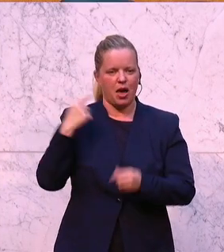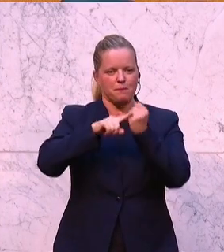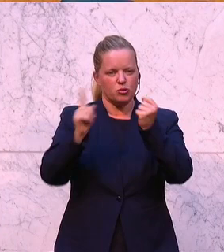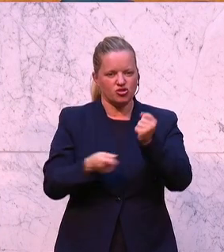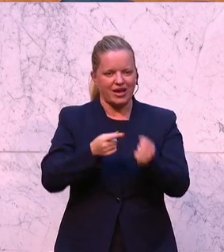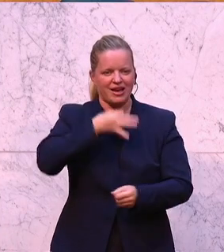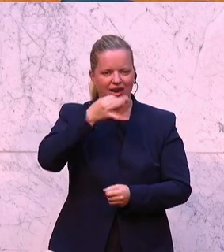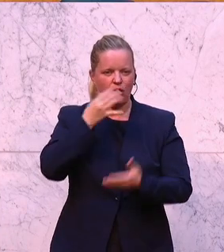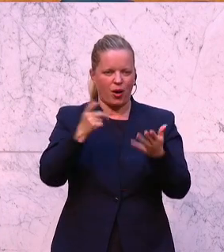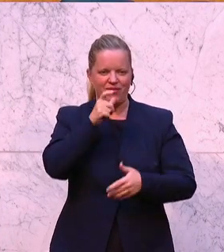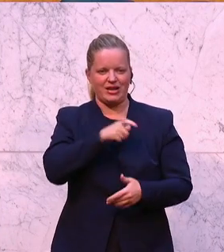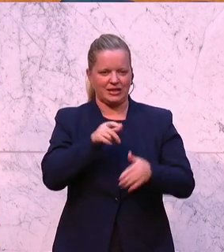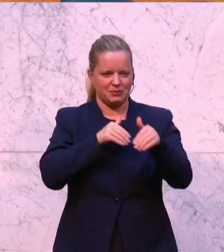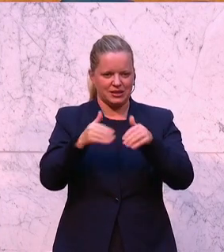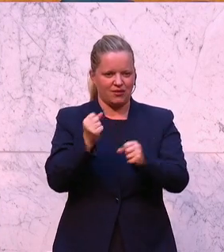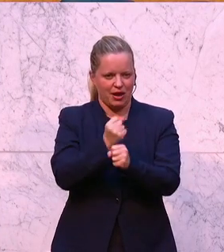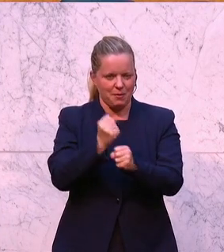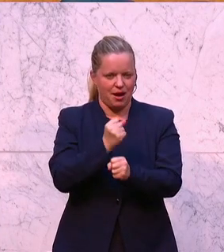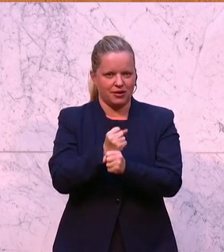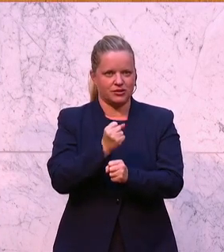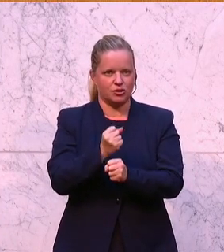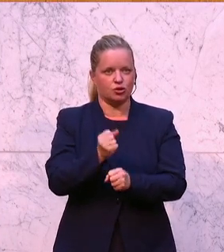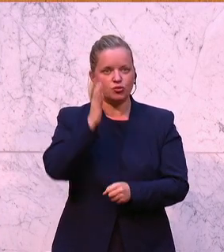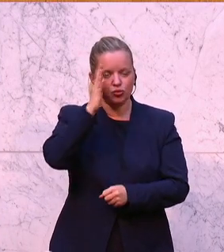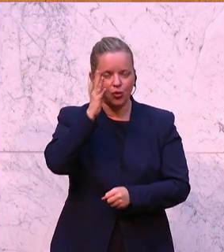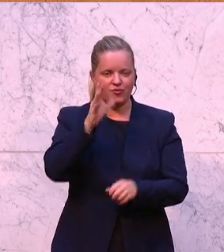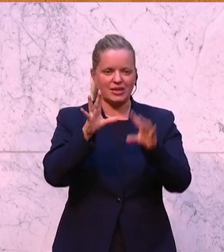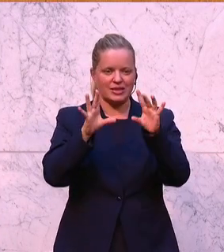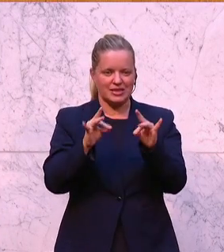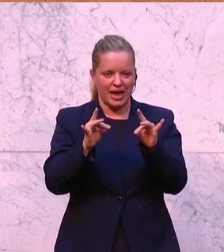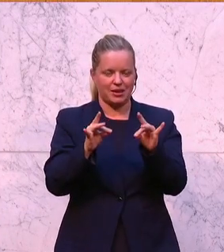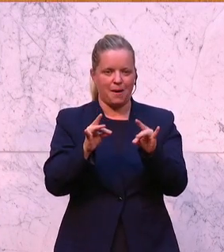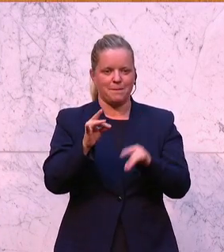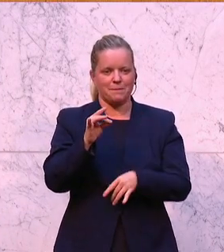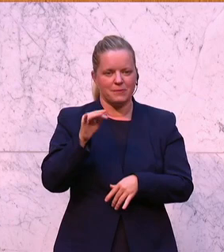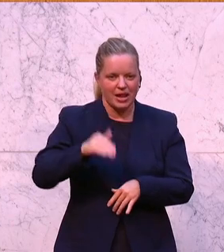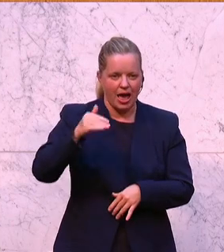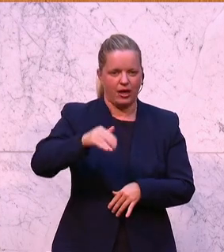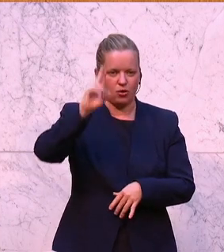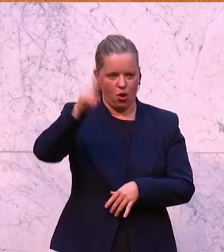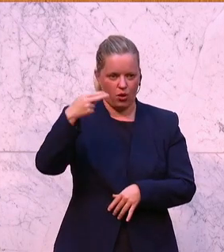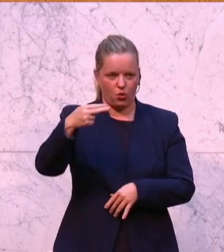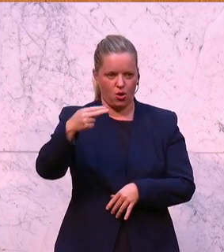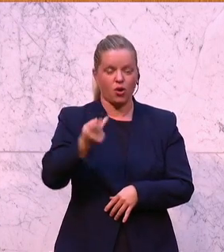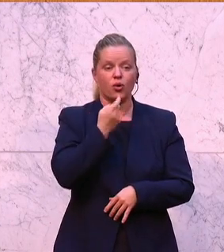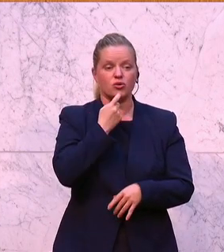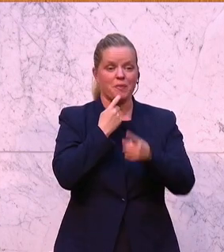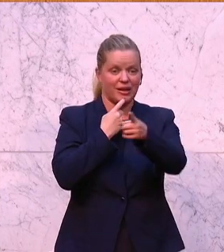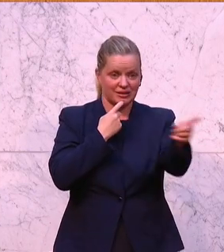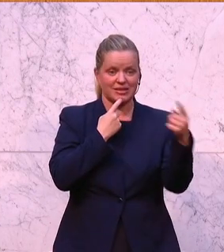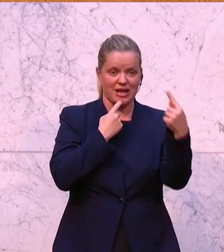Finanzminister heute gemacht hat, dass zukünftig 10 Milliarden Euro von den Konsumentinnen und Konsumenten kommt, und wenn ich das